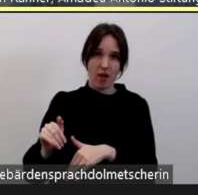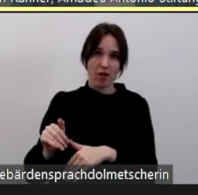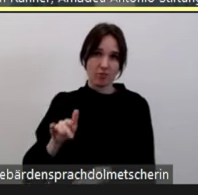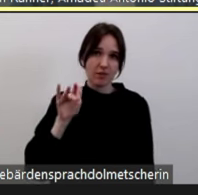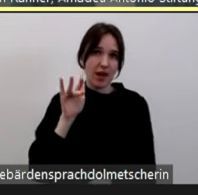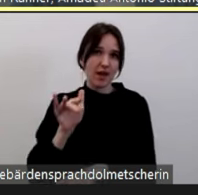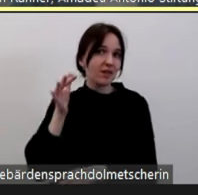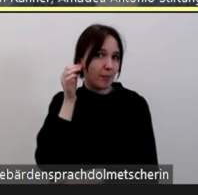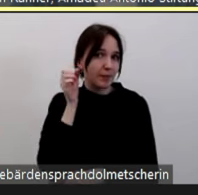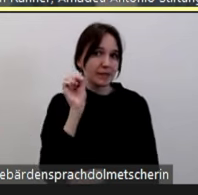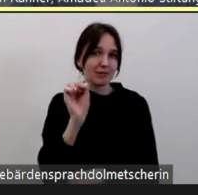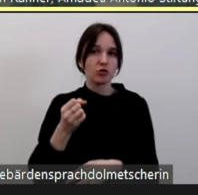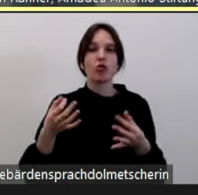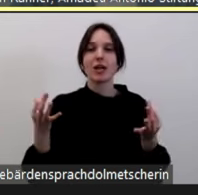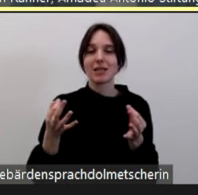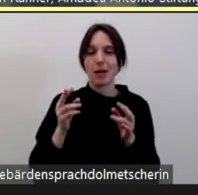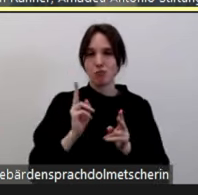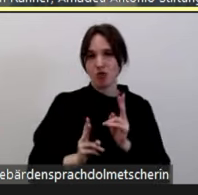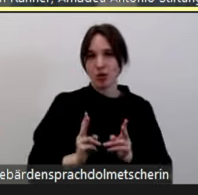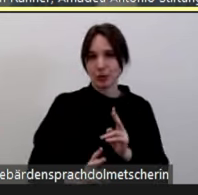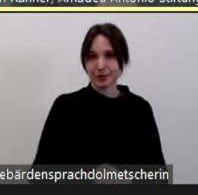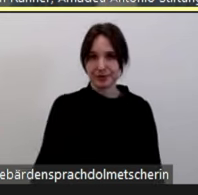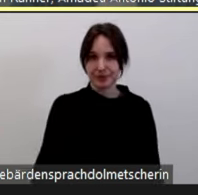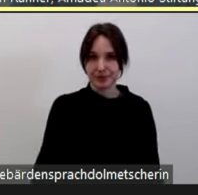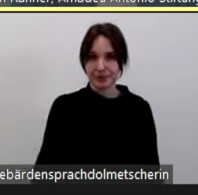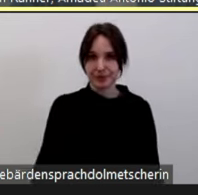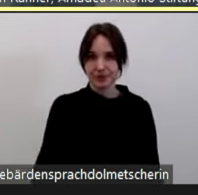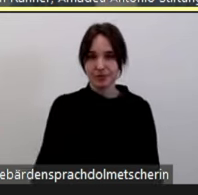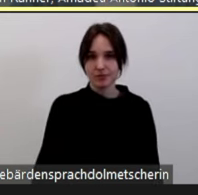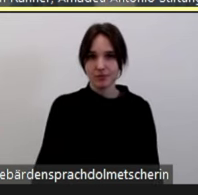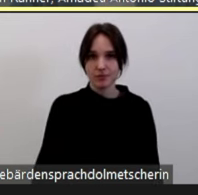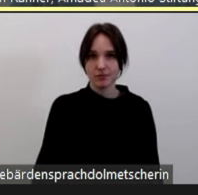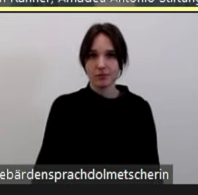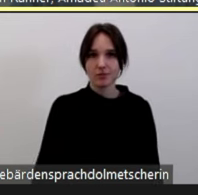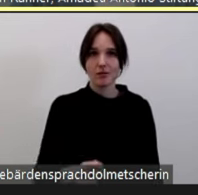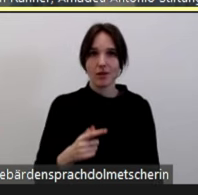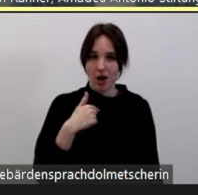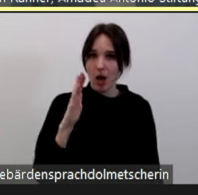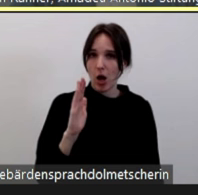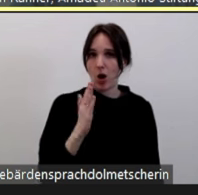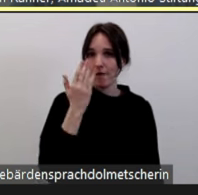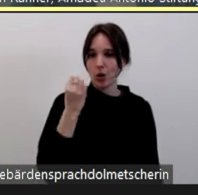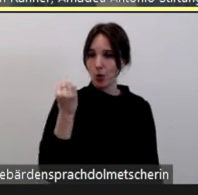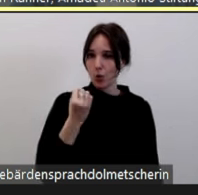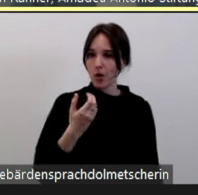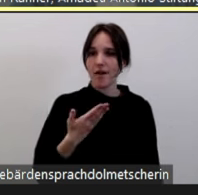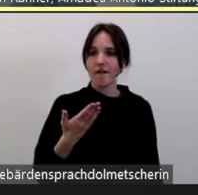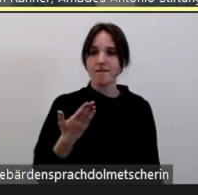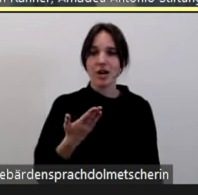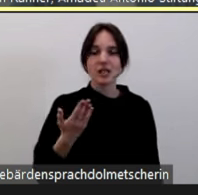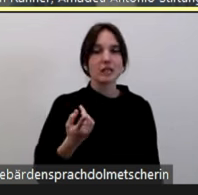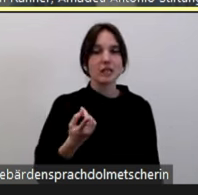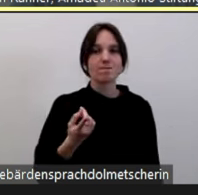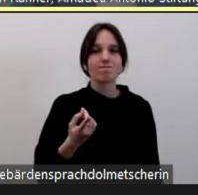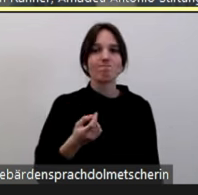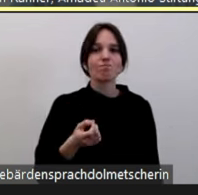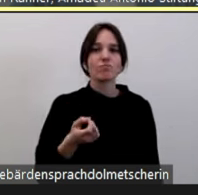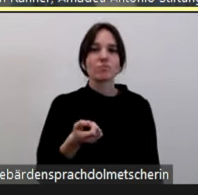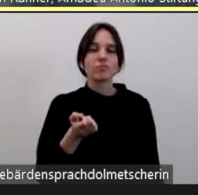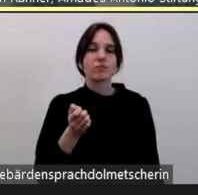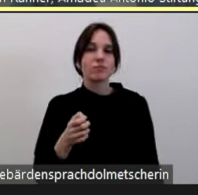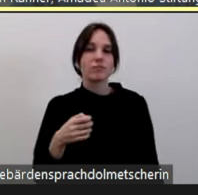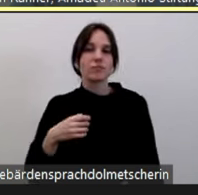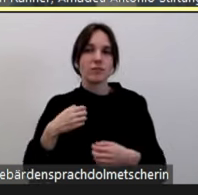Sachbeschädigungen. Was wir auffallend finden, dass eben vor allem diese Symbole für geschlechtliche und sexuelle Vielfalt